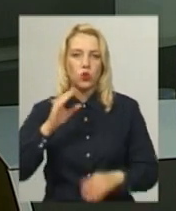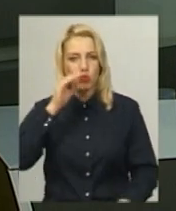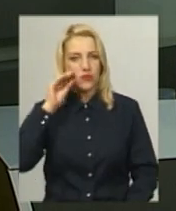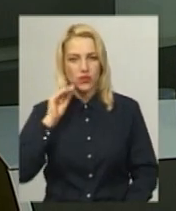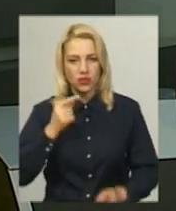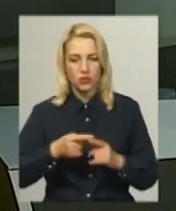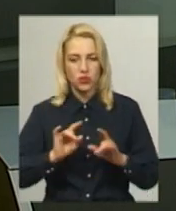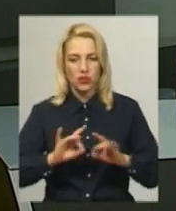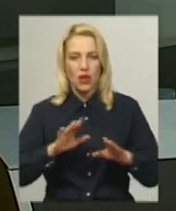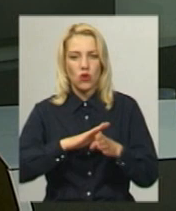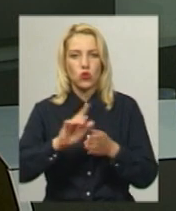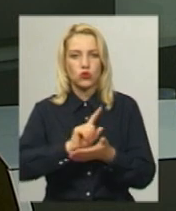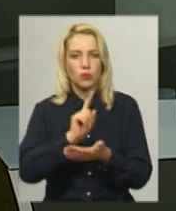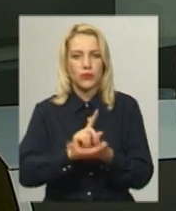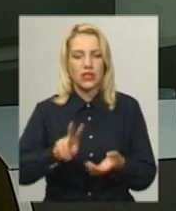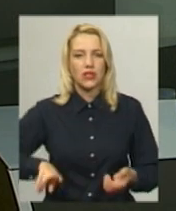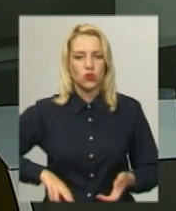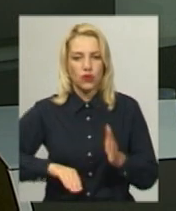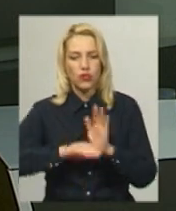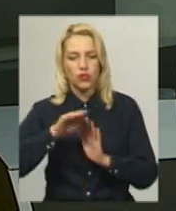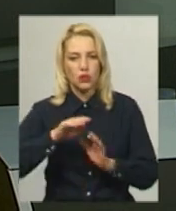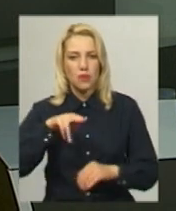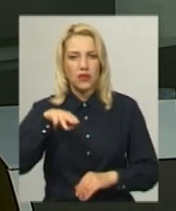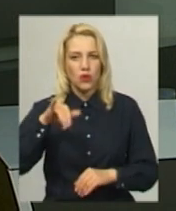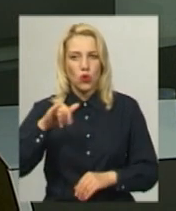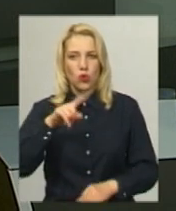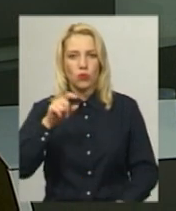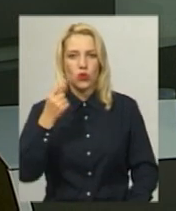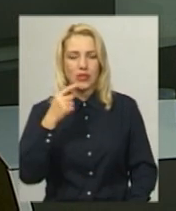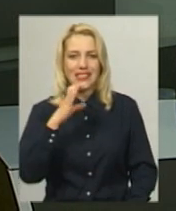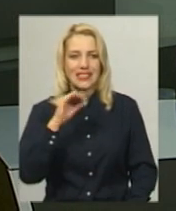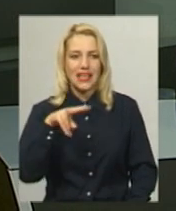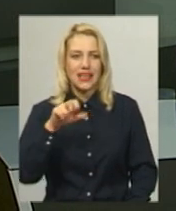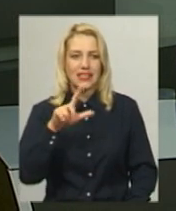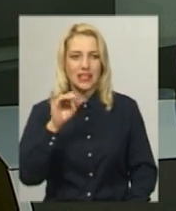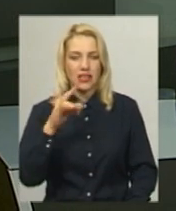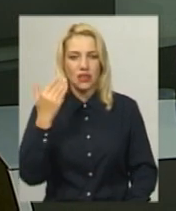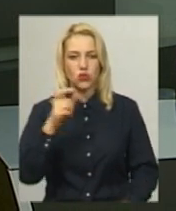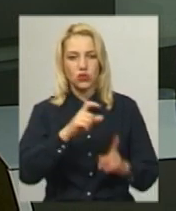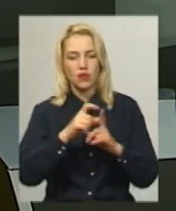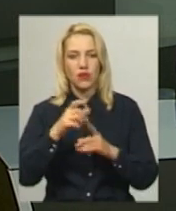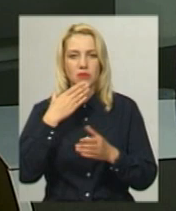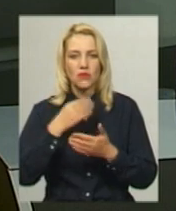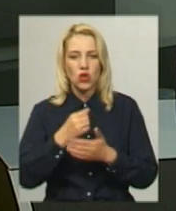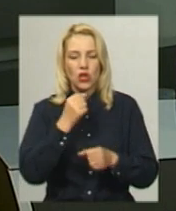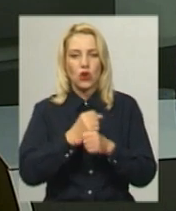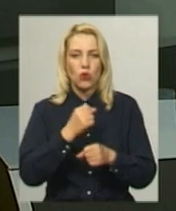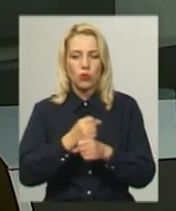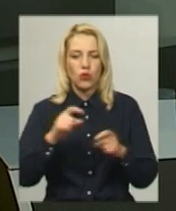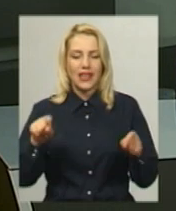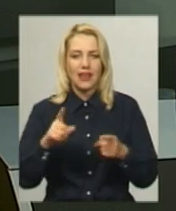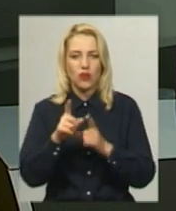виконуючи обов'язки директора Вищого професійного училища номер 11 Василь Селізар. За його словами, у своїй роботі реконструктори